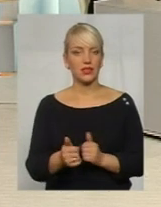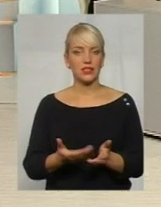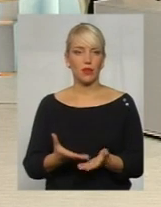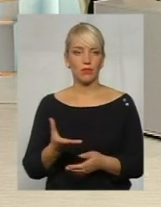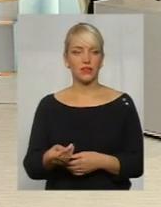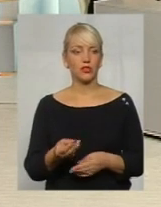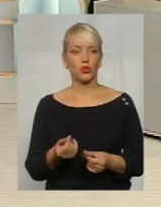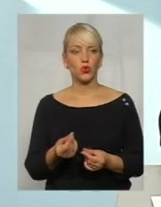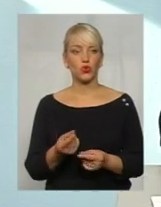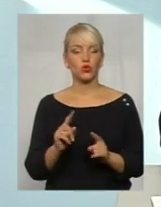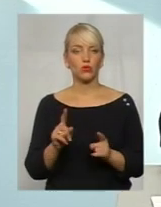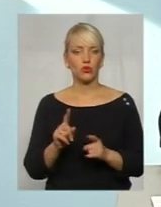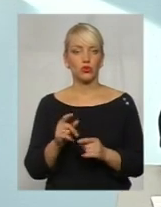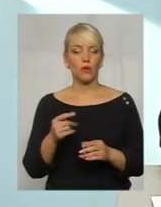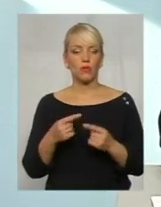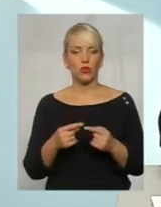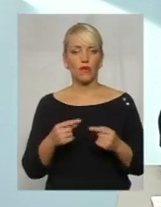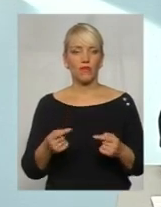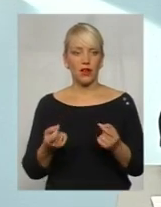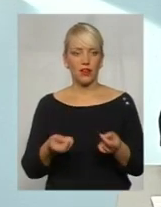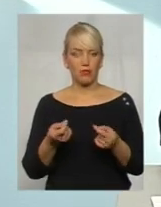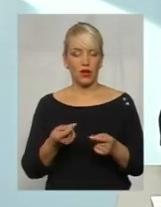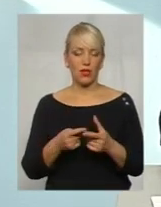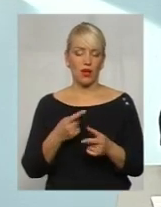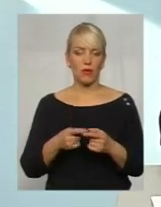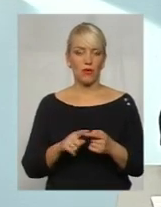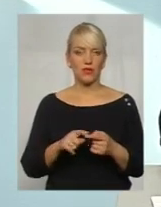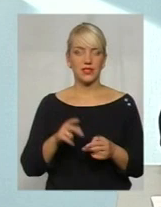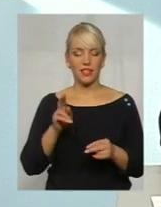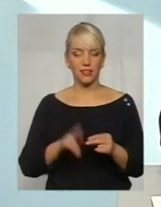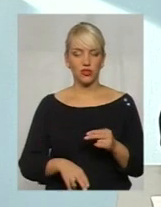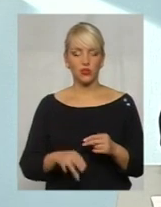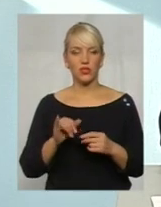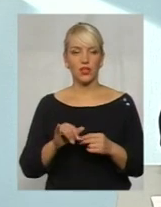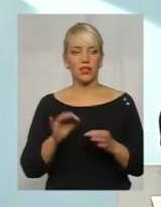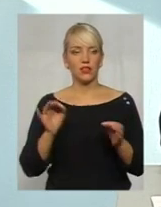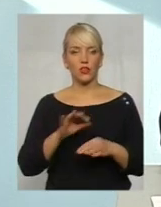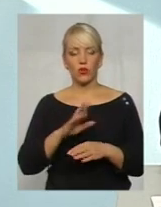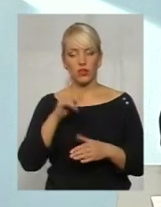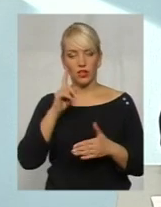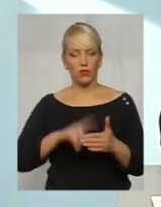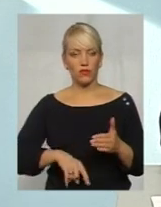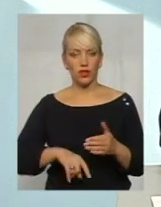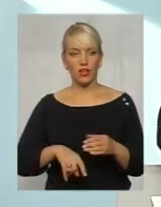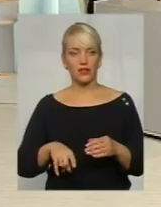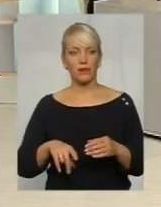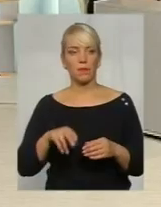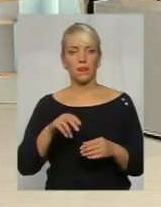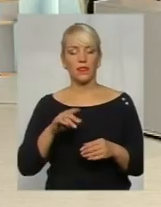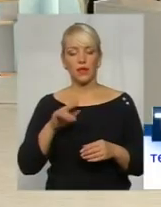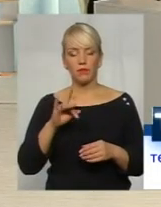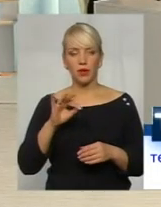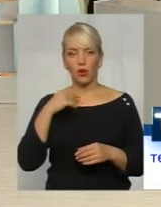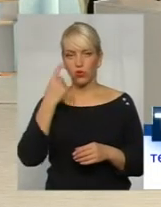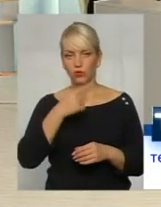що товару мало або він закінчується. І не довіряти ніколи не також при особистому